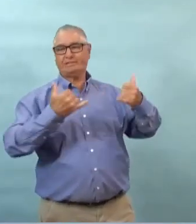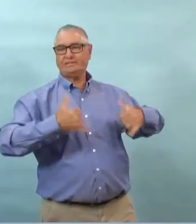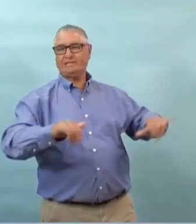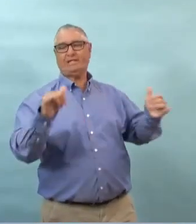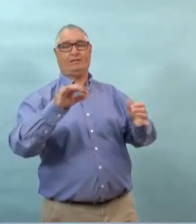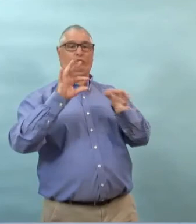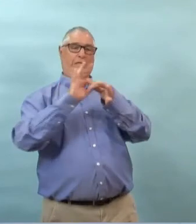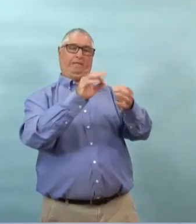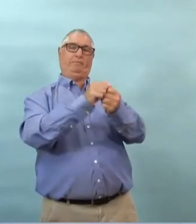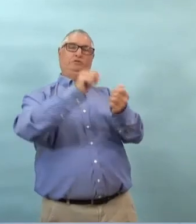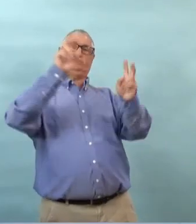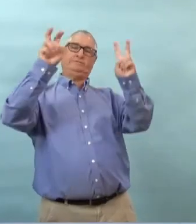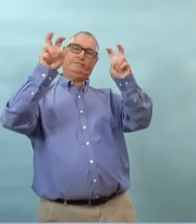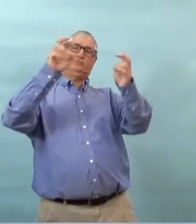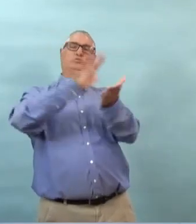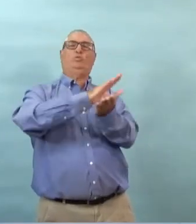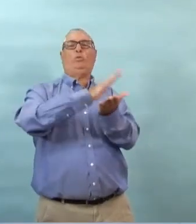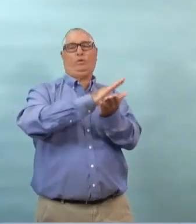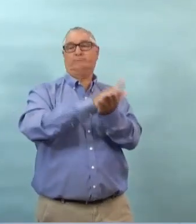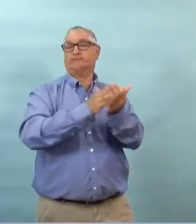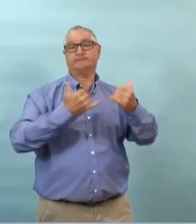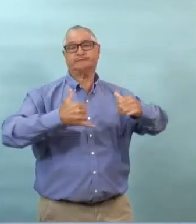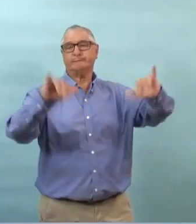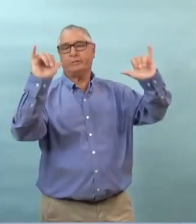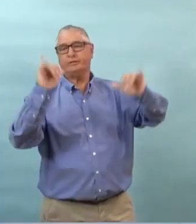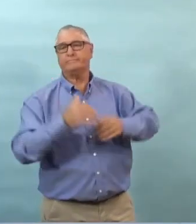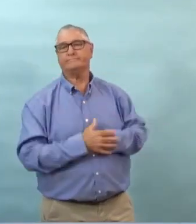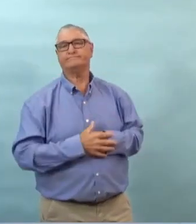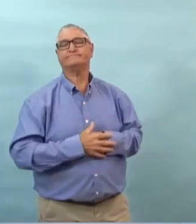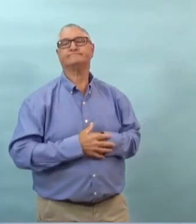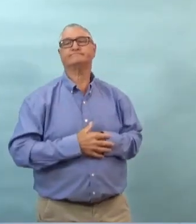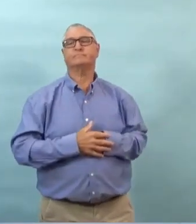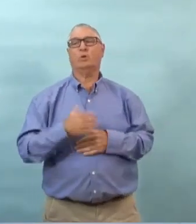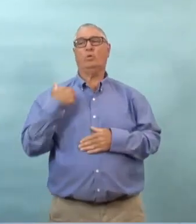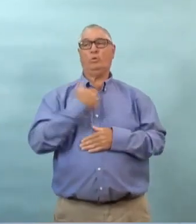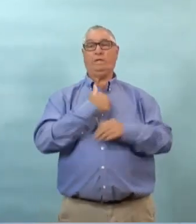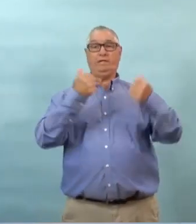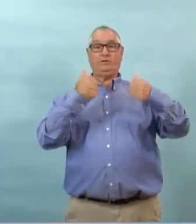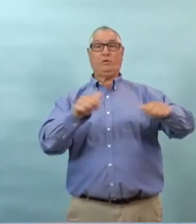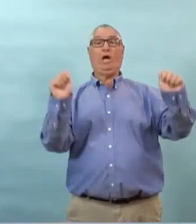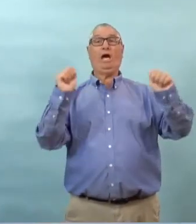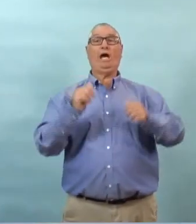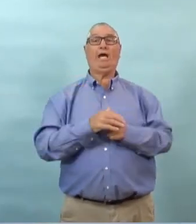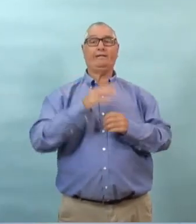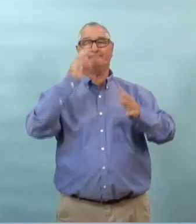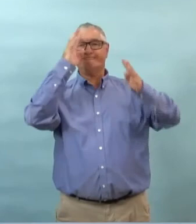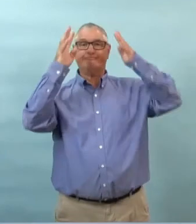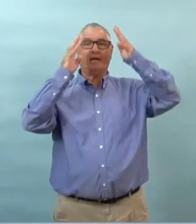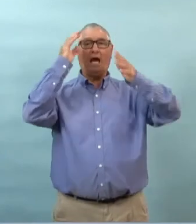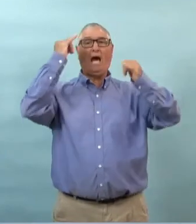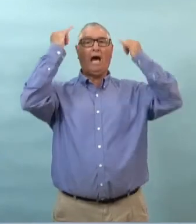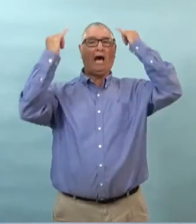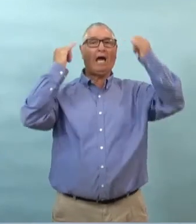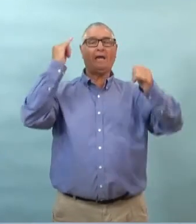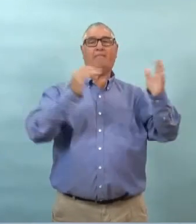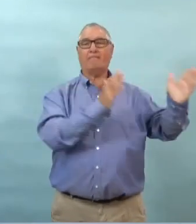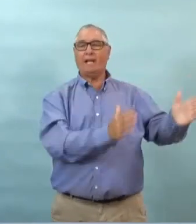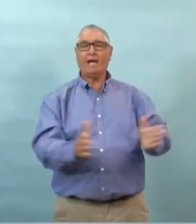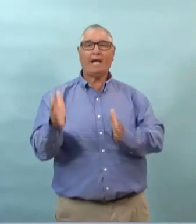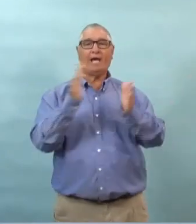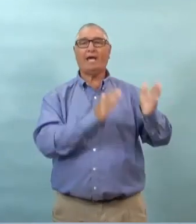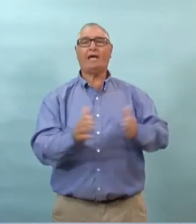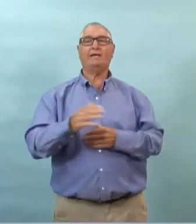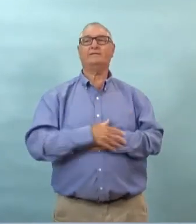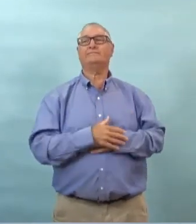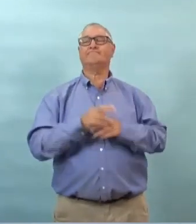en septembre tout ça ça en fait partie je peux vous dire que lorsqu'on parle des initiatives qu'on a entreprise